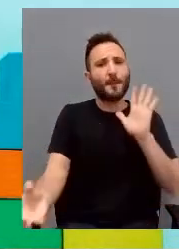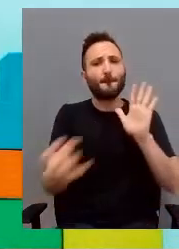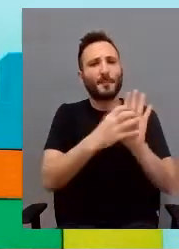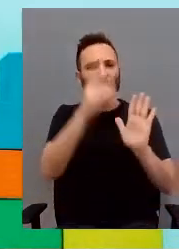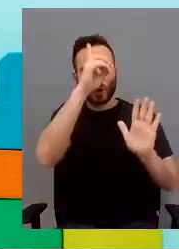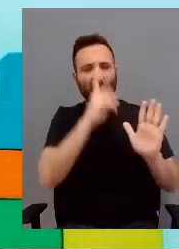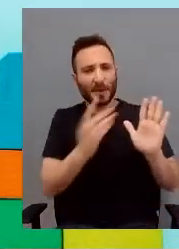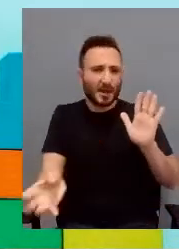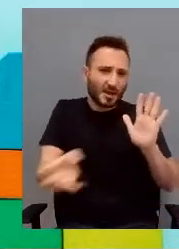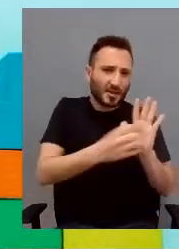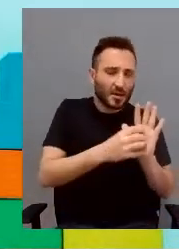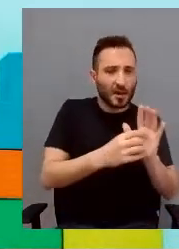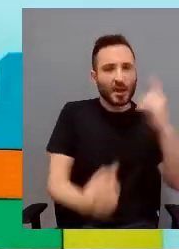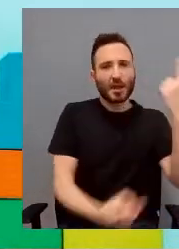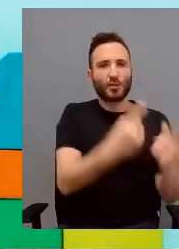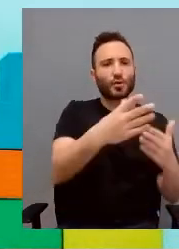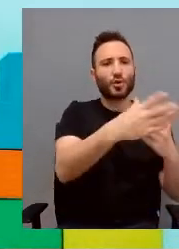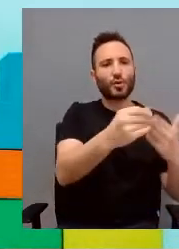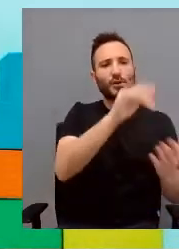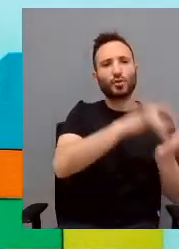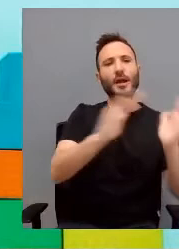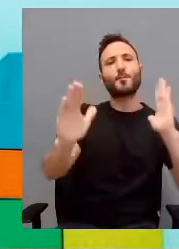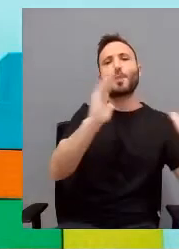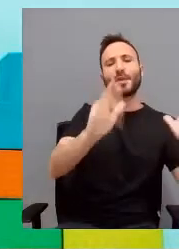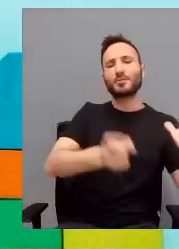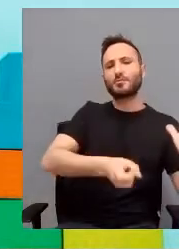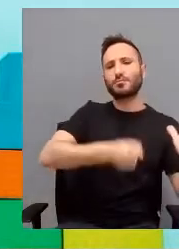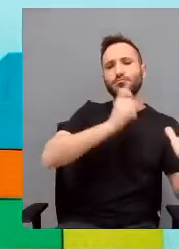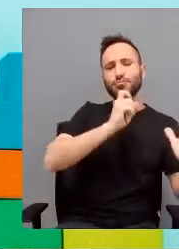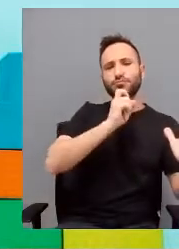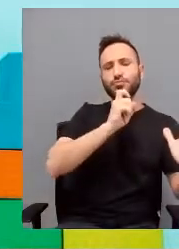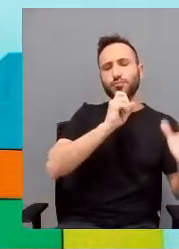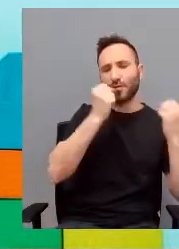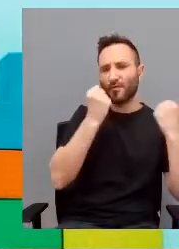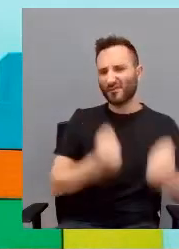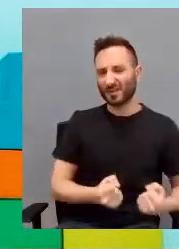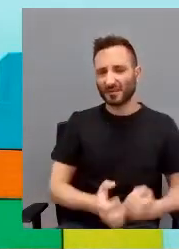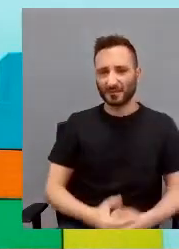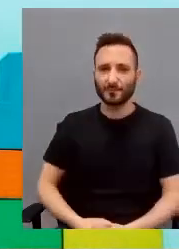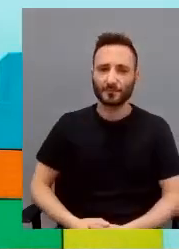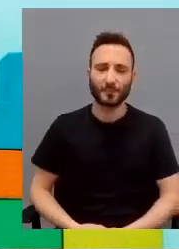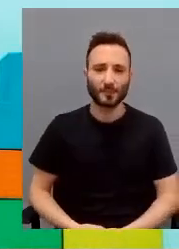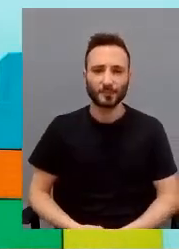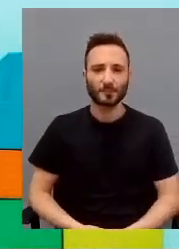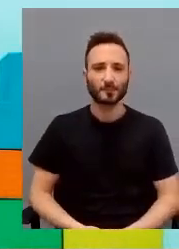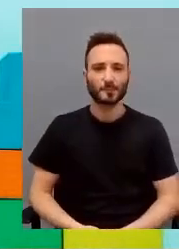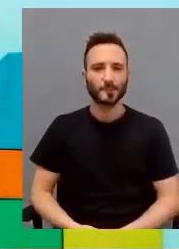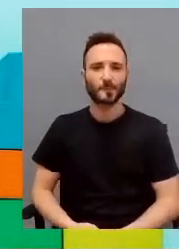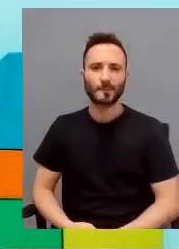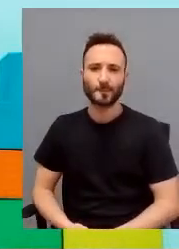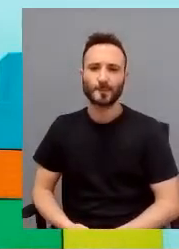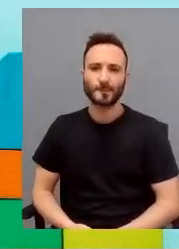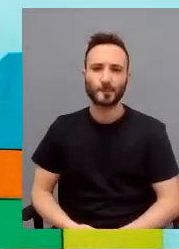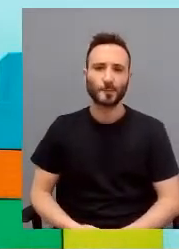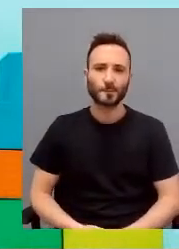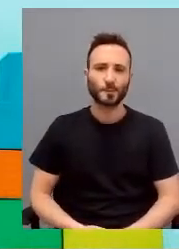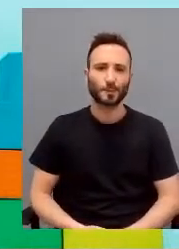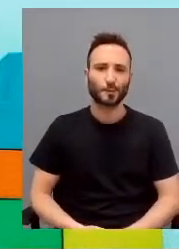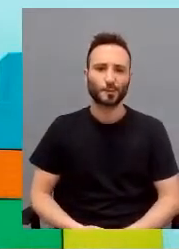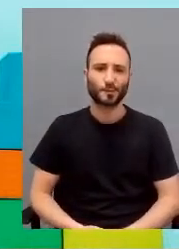avuto momento molto difficile. Abbiamo dovuto sostenere fortemente le famiglie in tutta questa